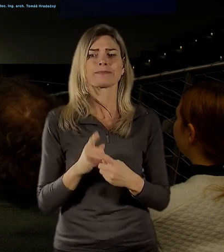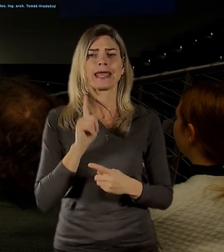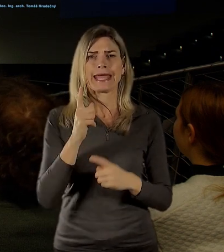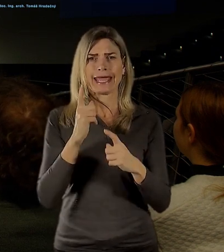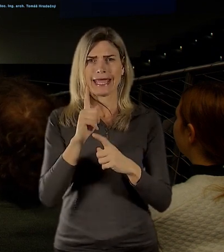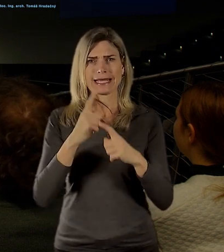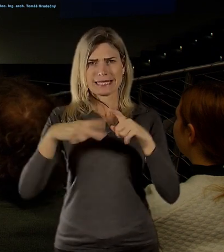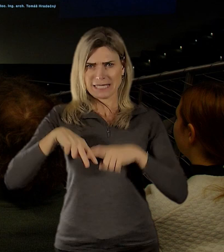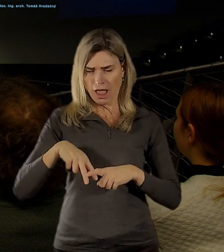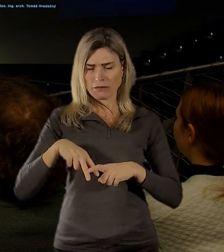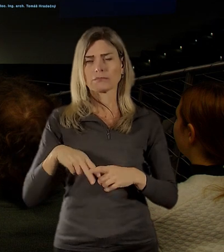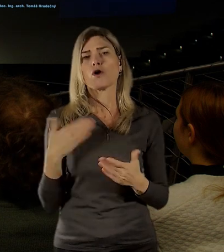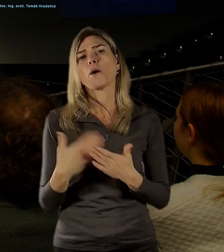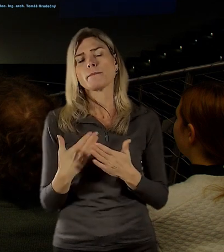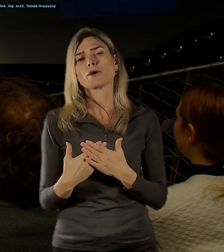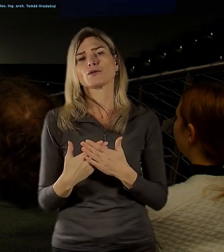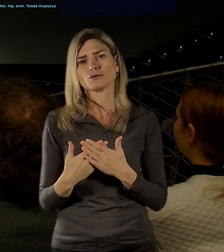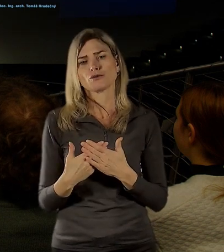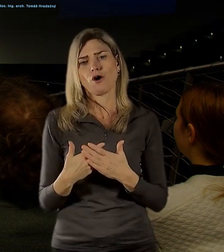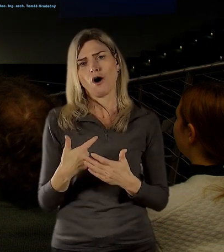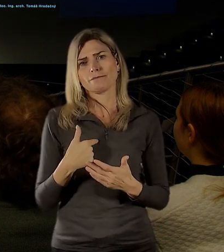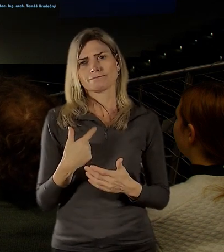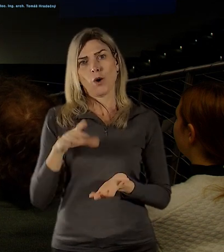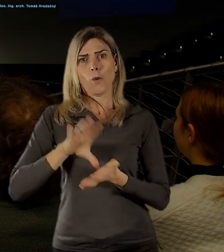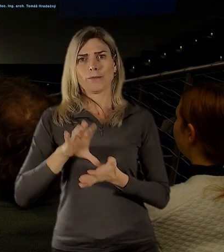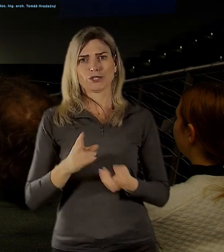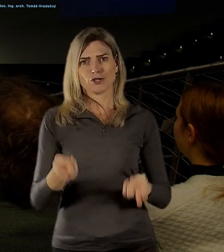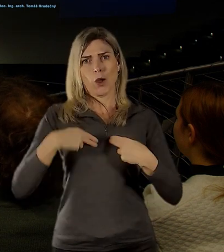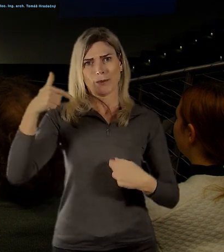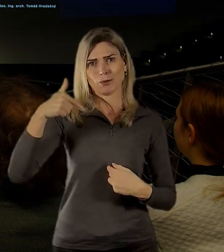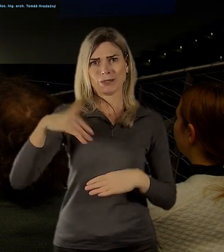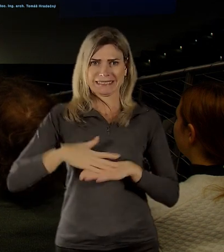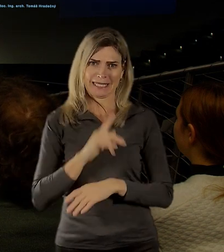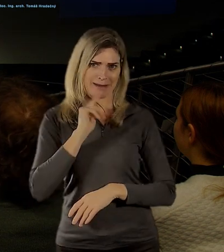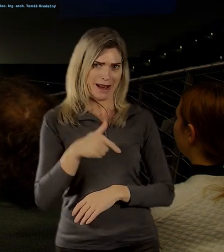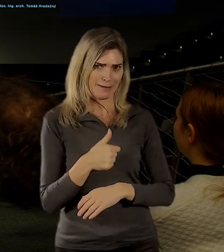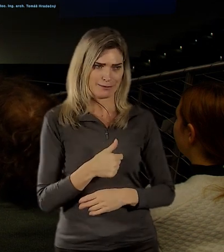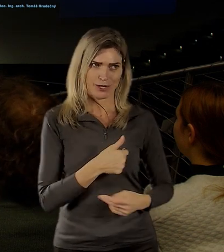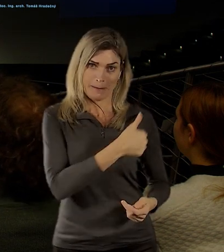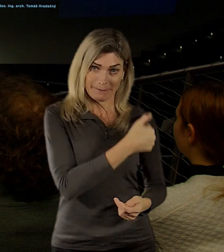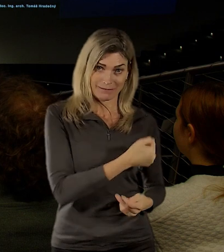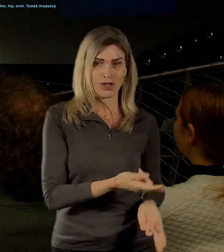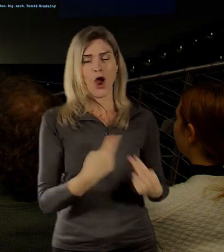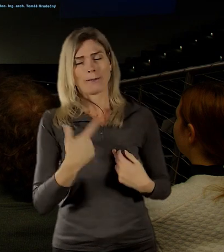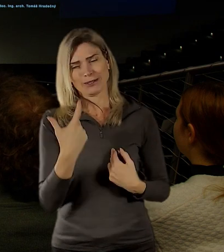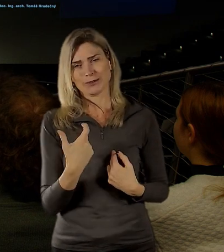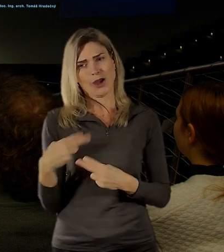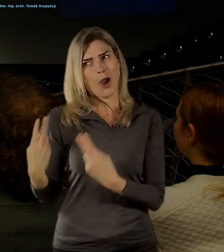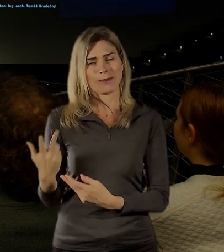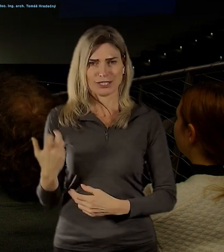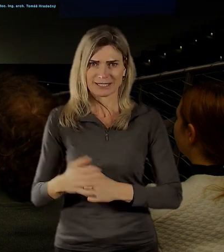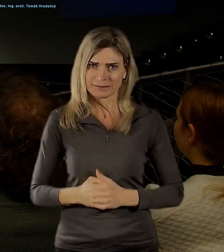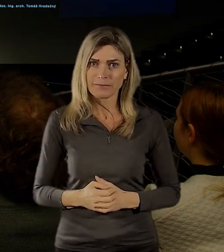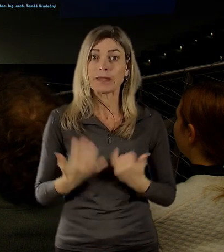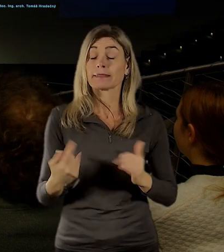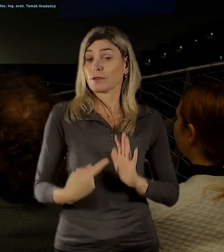měl tu možnost sedat do prostřed, to je vždycky to nejlepší místo a tak teď bych vás rád seznámil